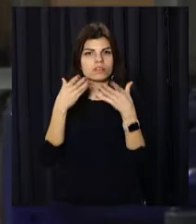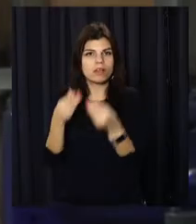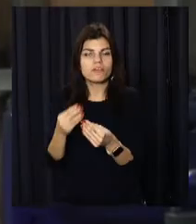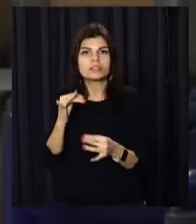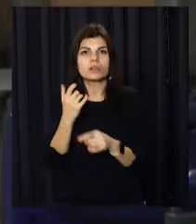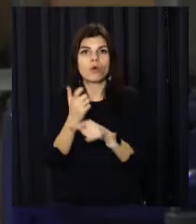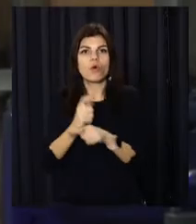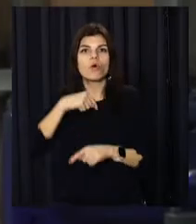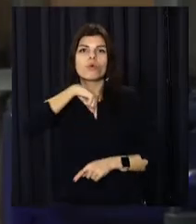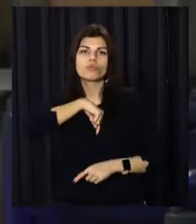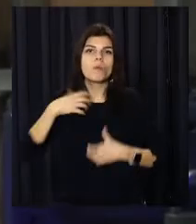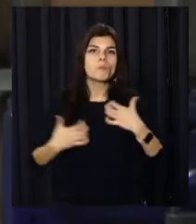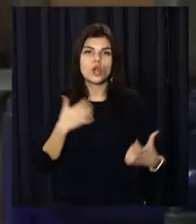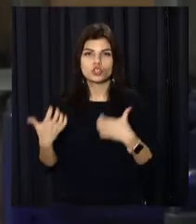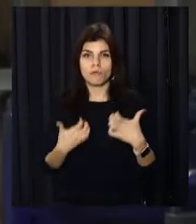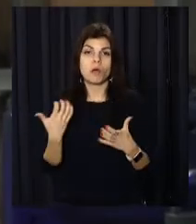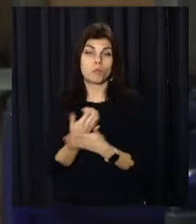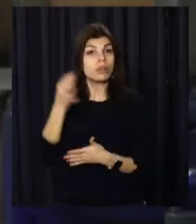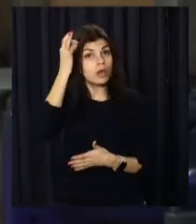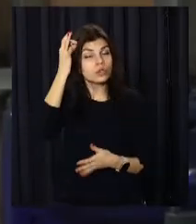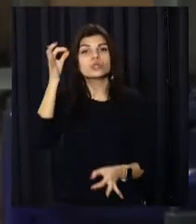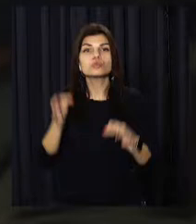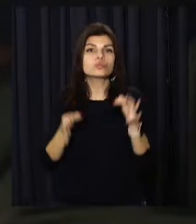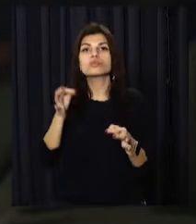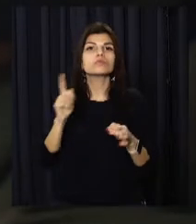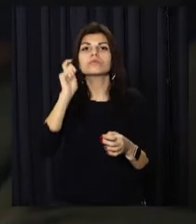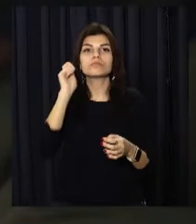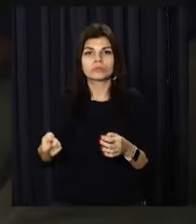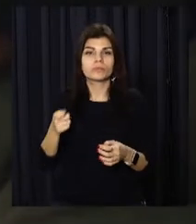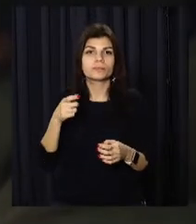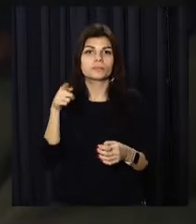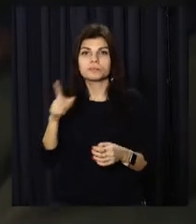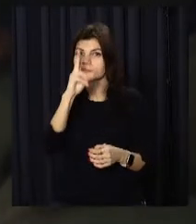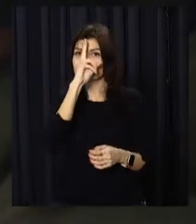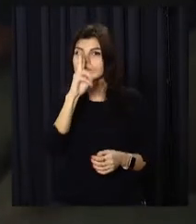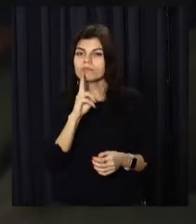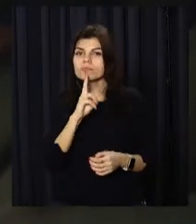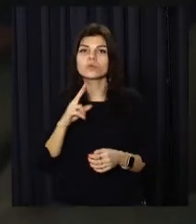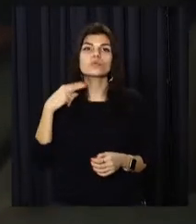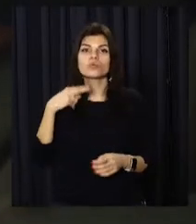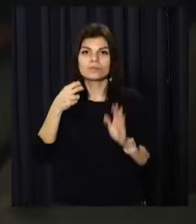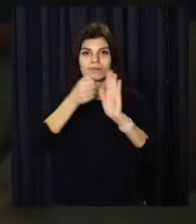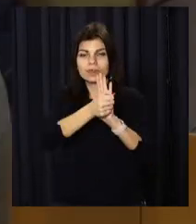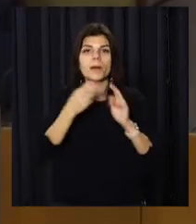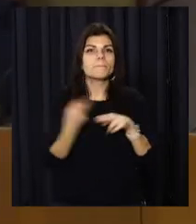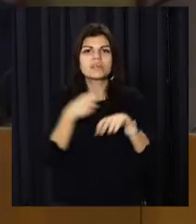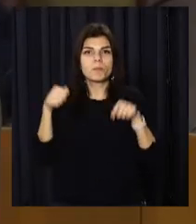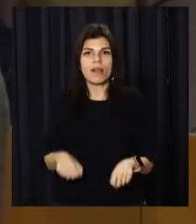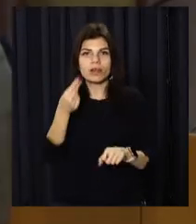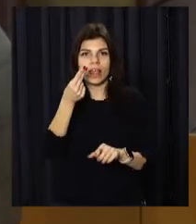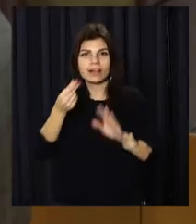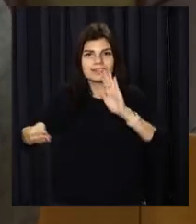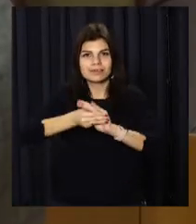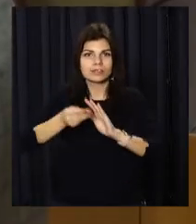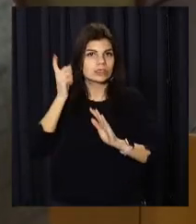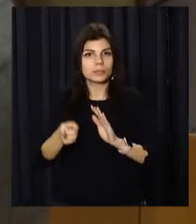стані сильного душевного хвилювання. Нагадаємо, суд обрав Рябчуку запобіжний захід два місяці під вартою без права внесення застави.